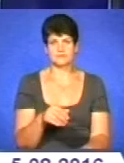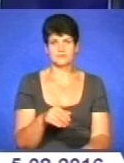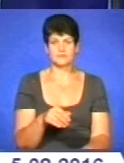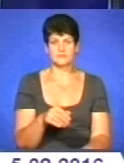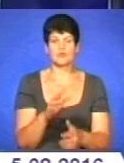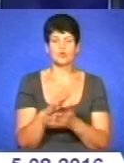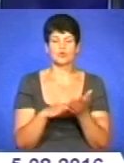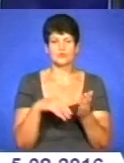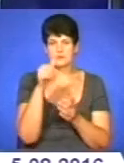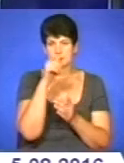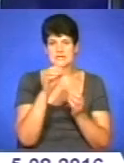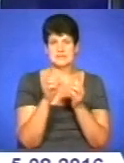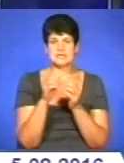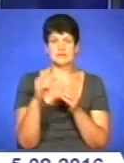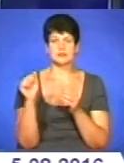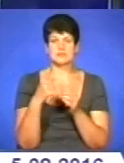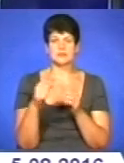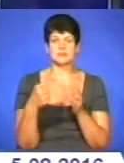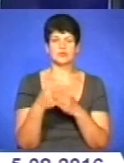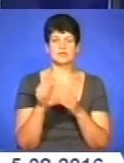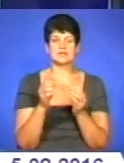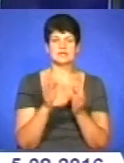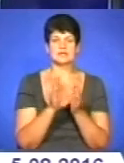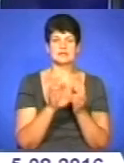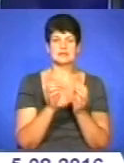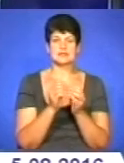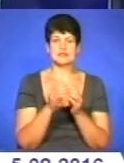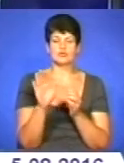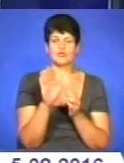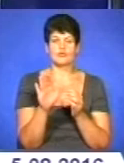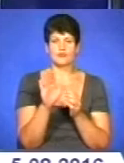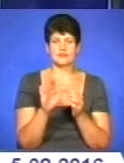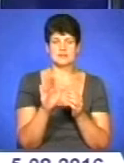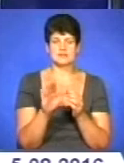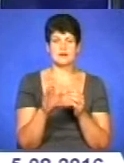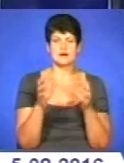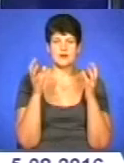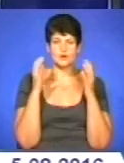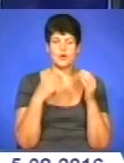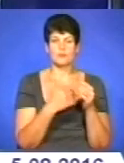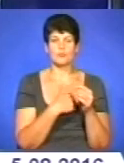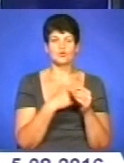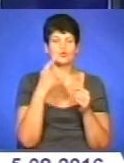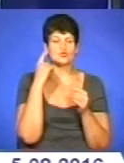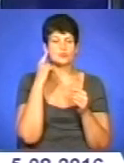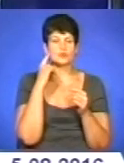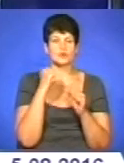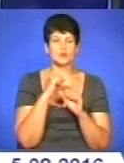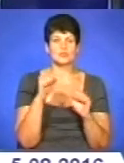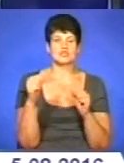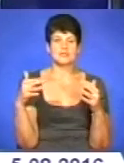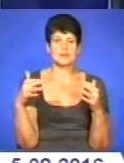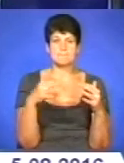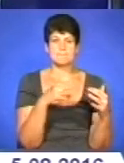Упродовж місяця з 10 серпня по 10 вересня радіоаматори з 50 країн світу почують про героїчний бій українських